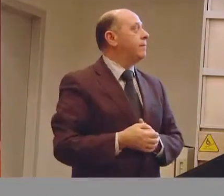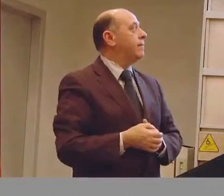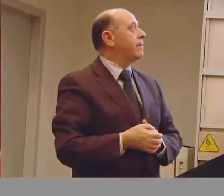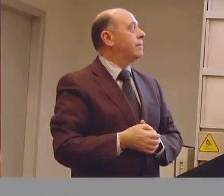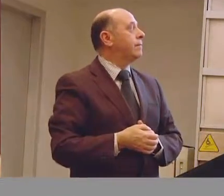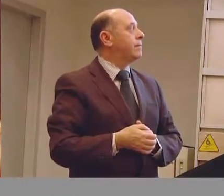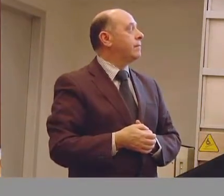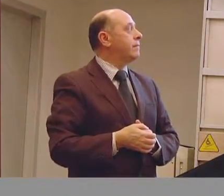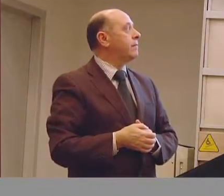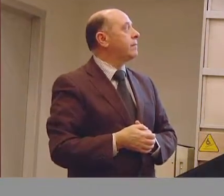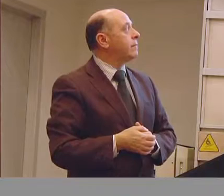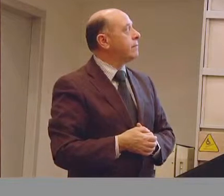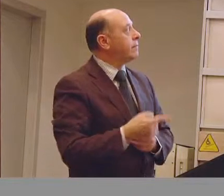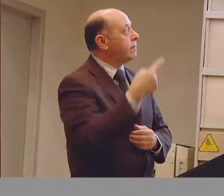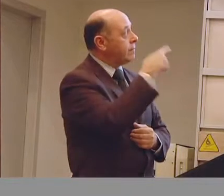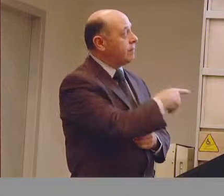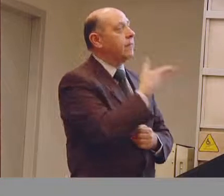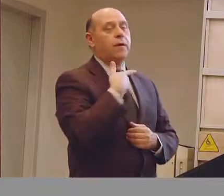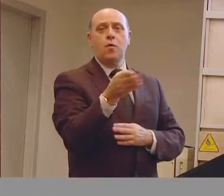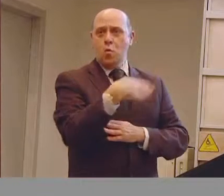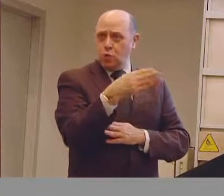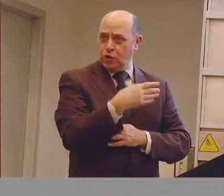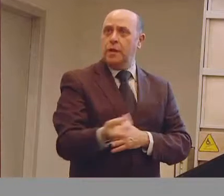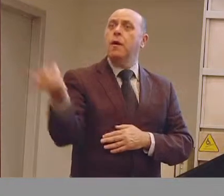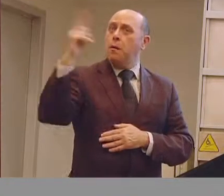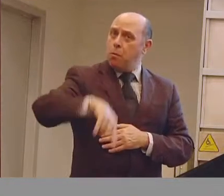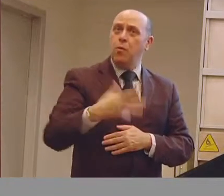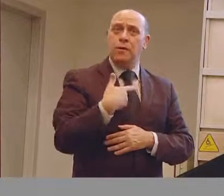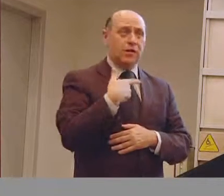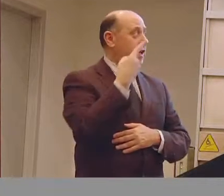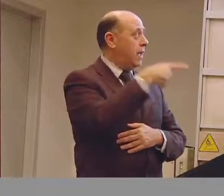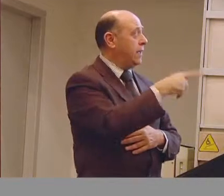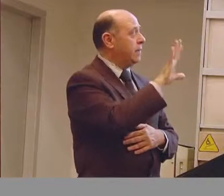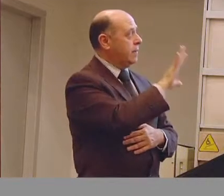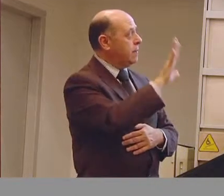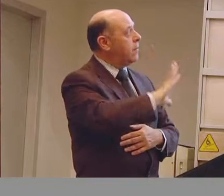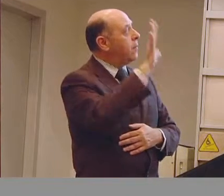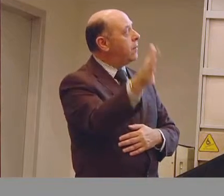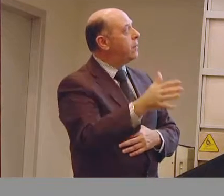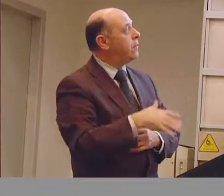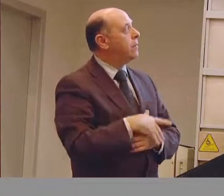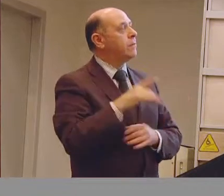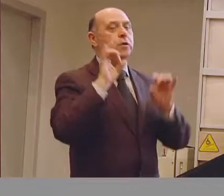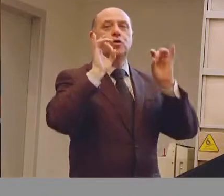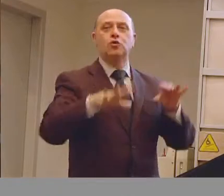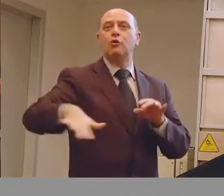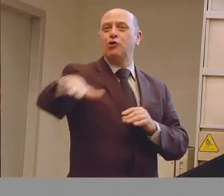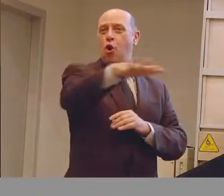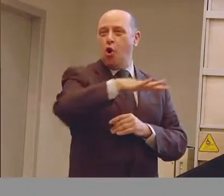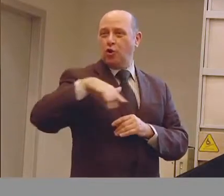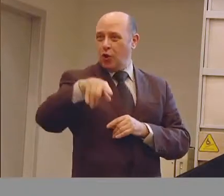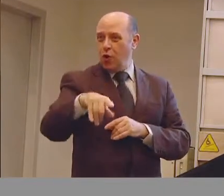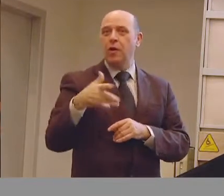Abbiamo parlato della cucina ma nell'arredo accessibile c'è anche il concetto per cui possiamo avere nel soggiorno degli